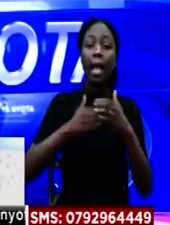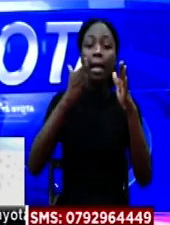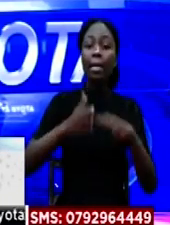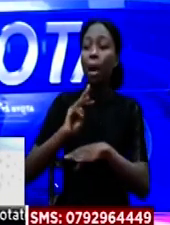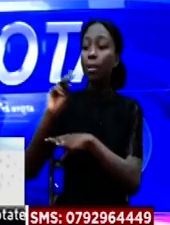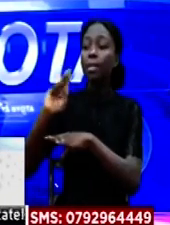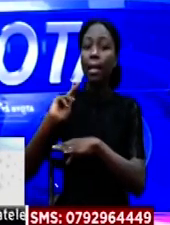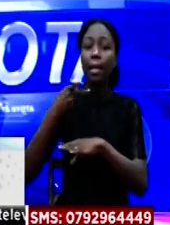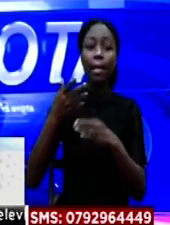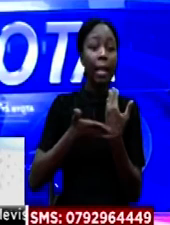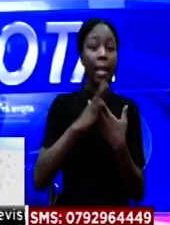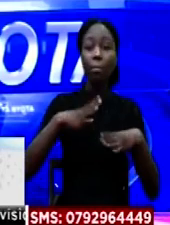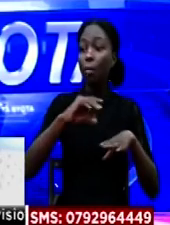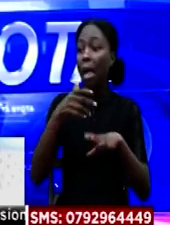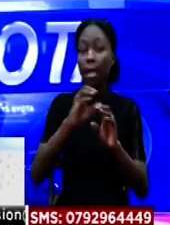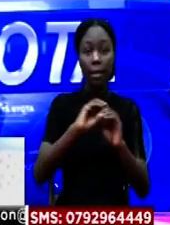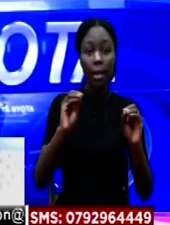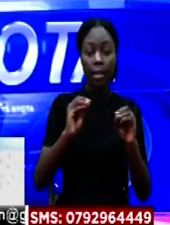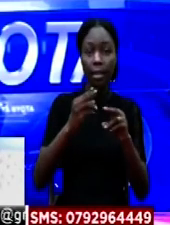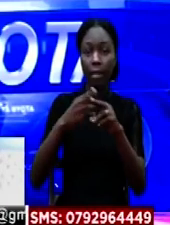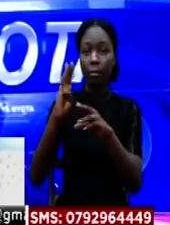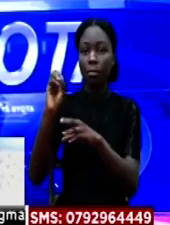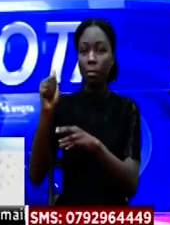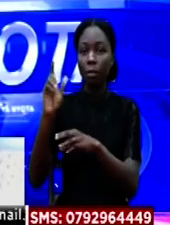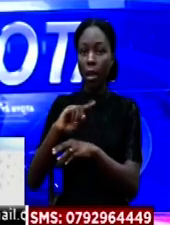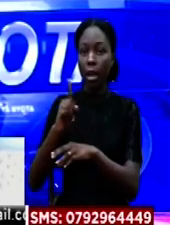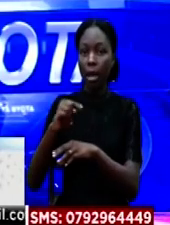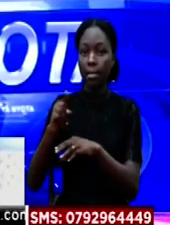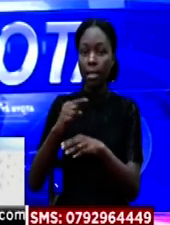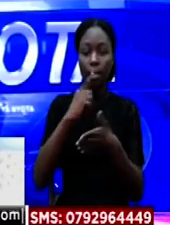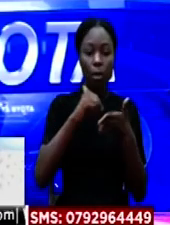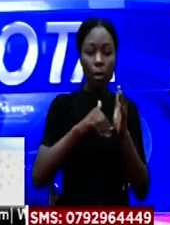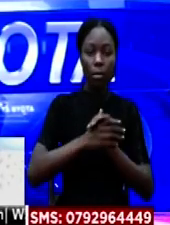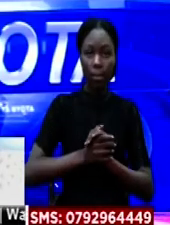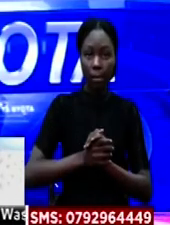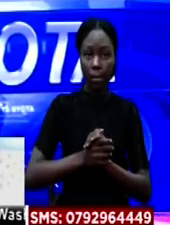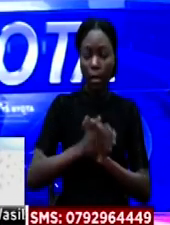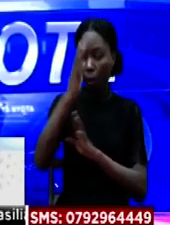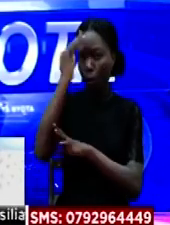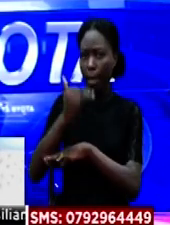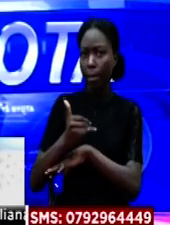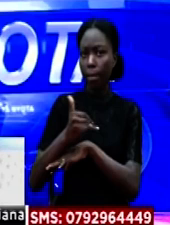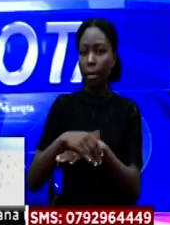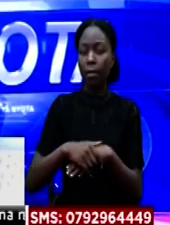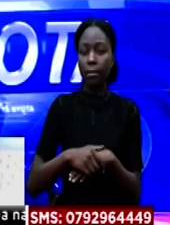magaribi asante Anasema ni boaz wanjala kutoka kabuchai kwa sababu